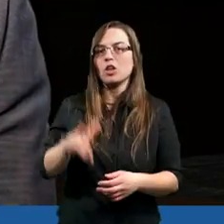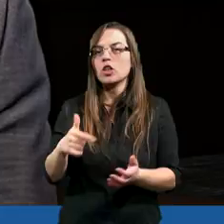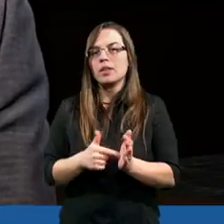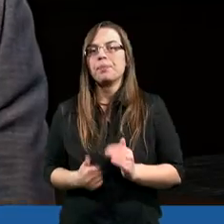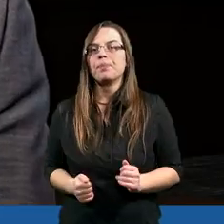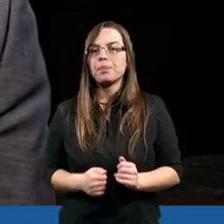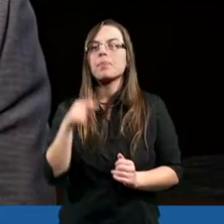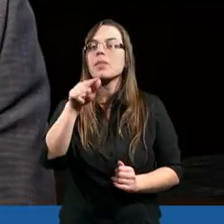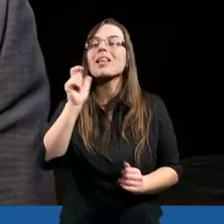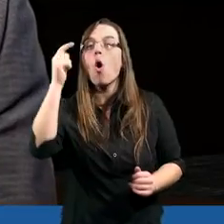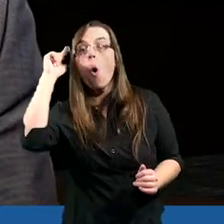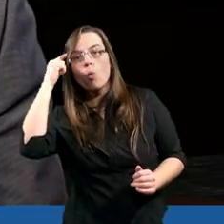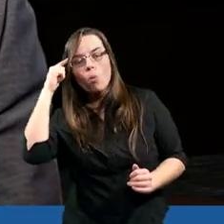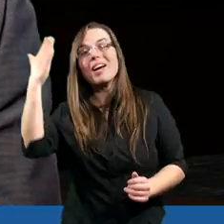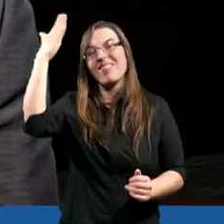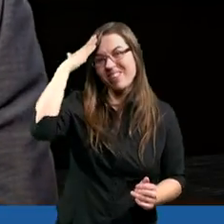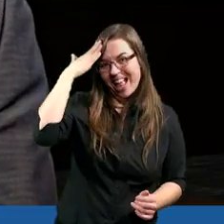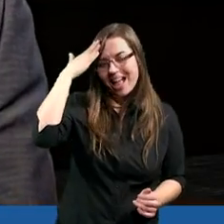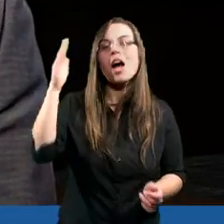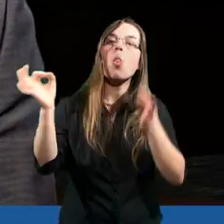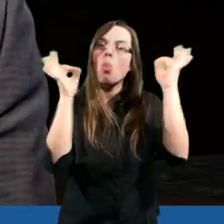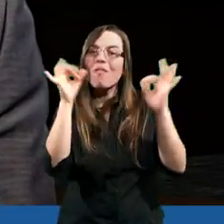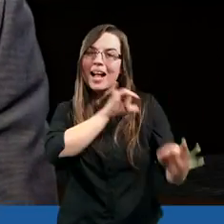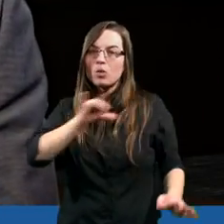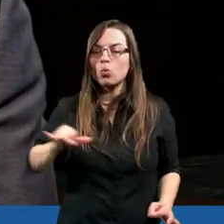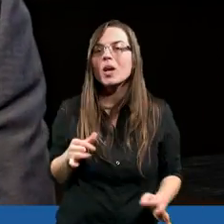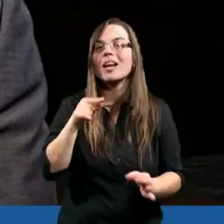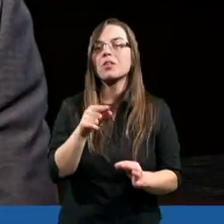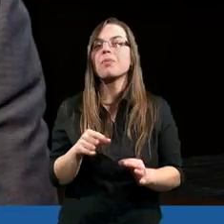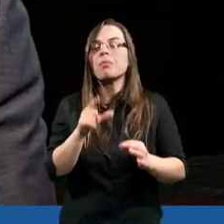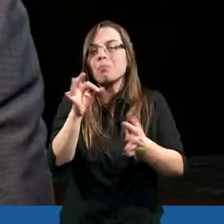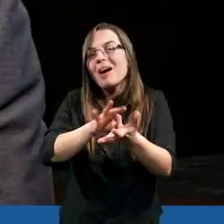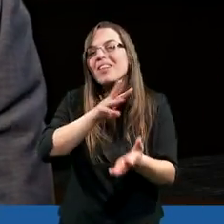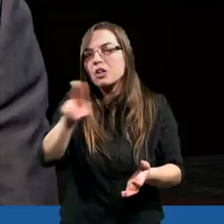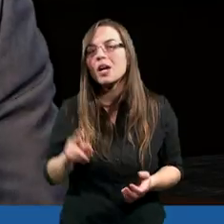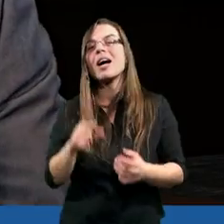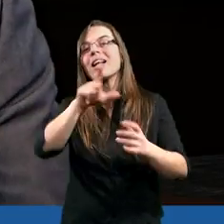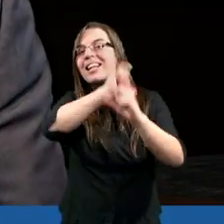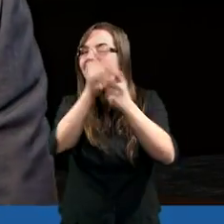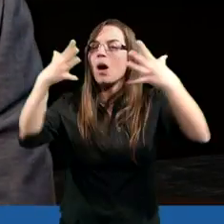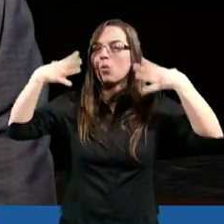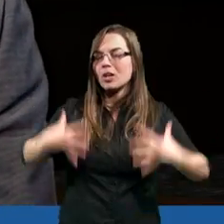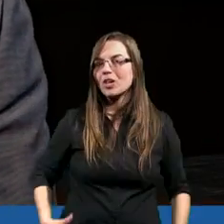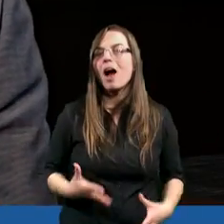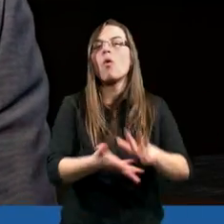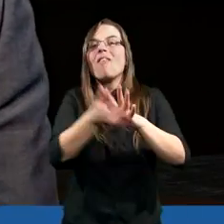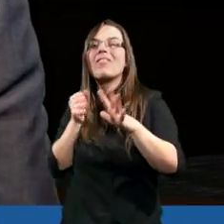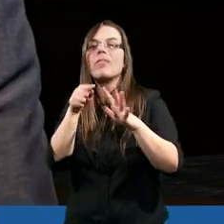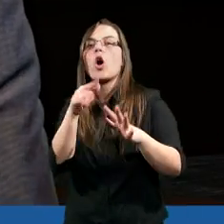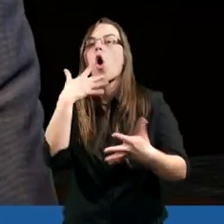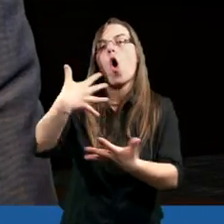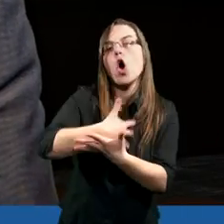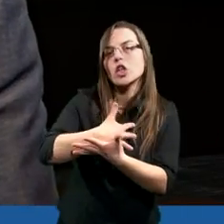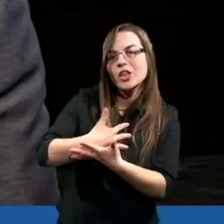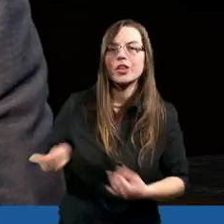I teraz tak, to co umysł wie, dowiaduje się, wchodzi w prawdę, w poznanie prawdę, całe ciało wyciąga z tego